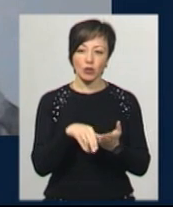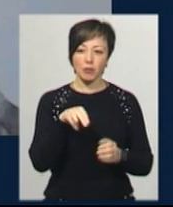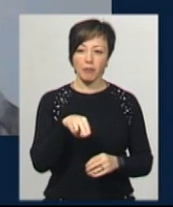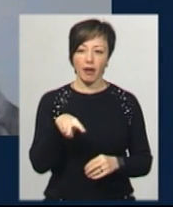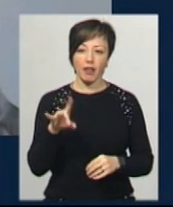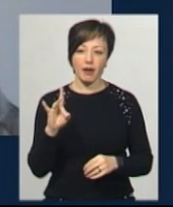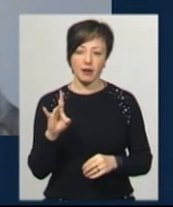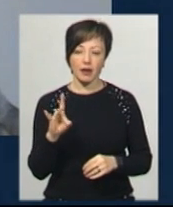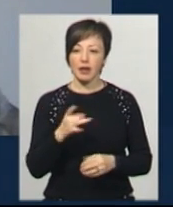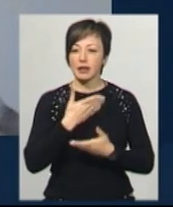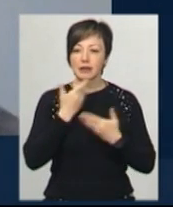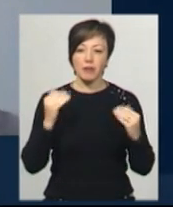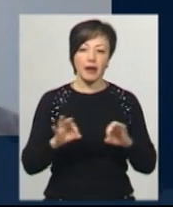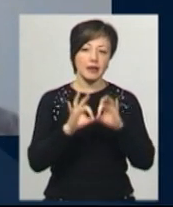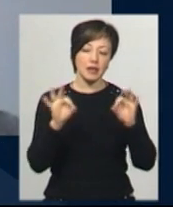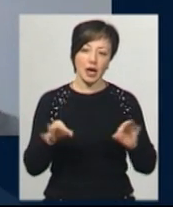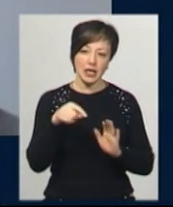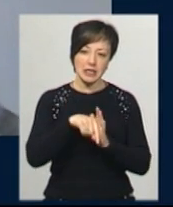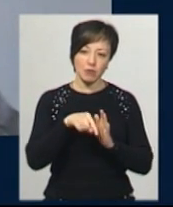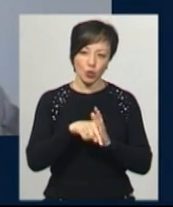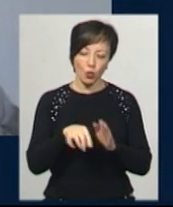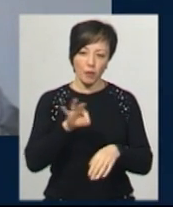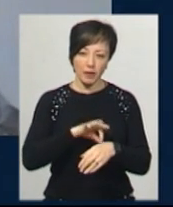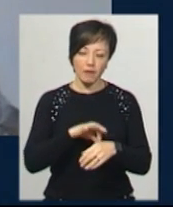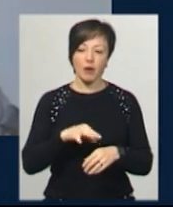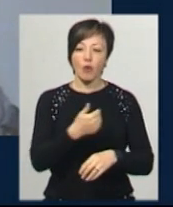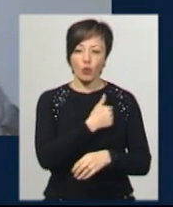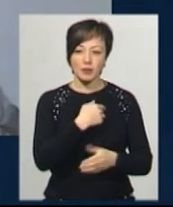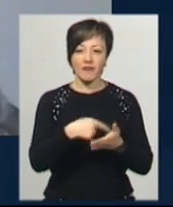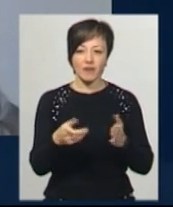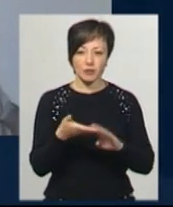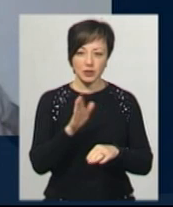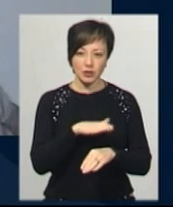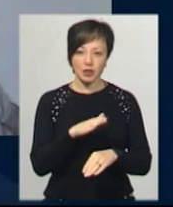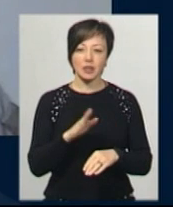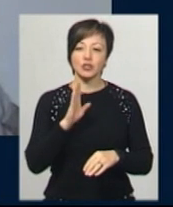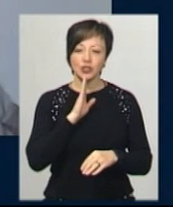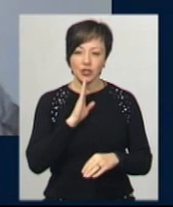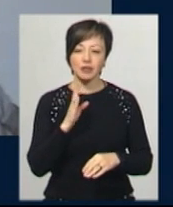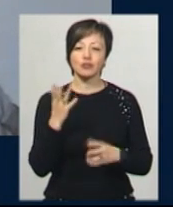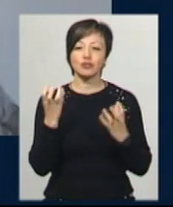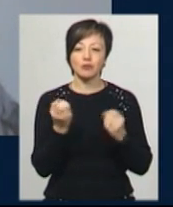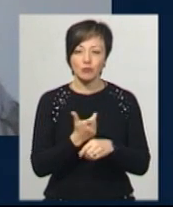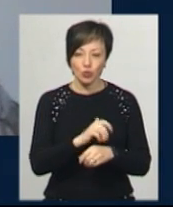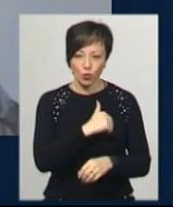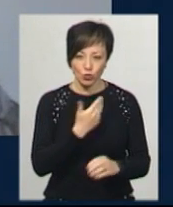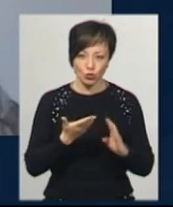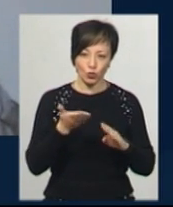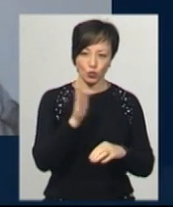клінічних симптомів, і ми її дуже вже бажаємо виписати, а вона ще більше цього бажає. Але ми